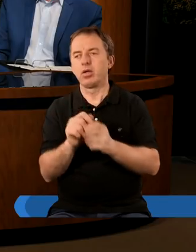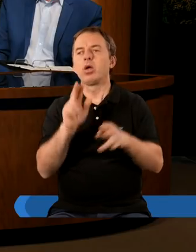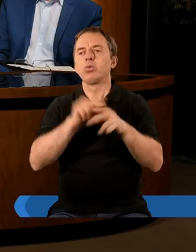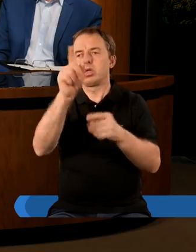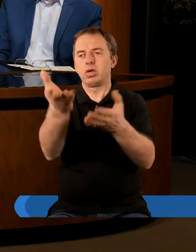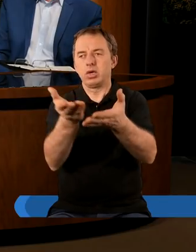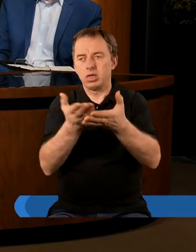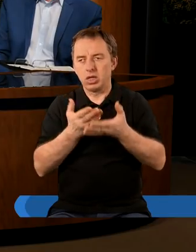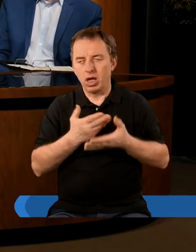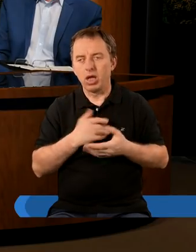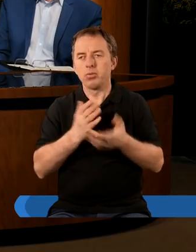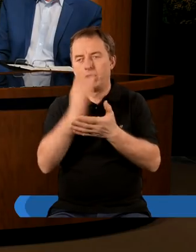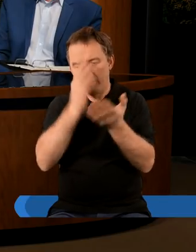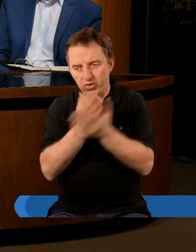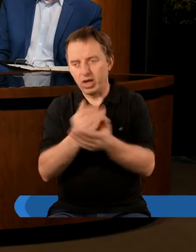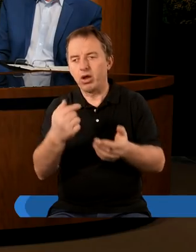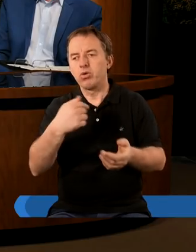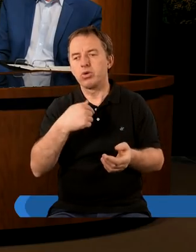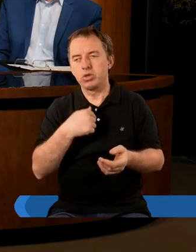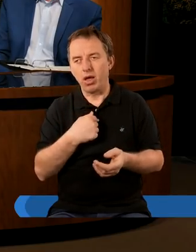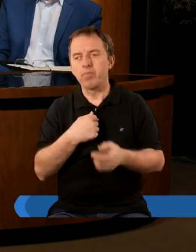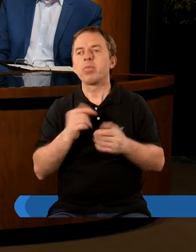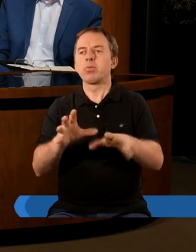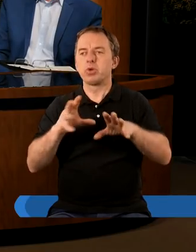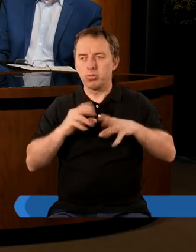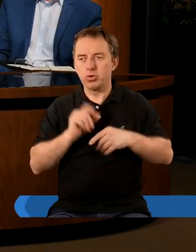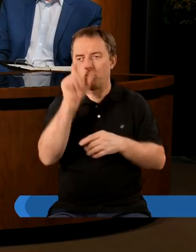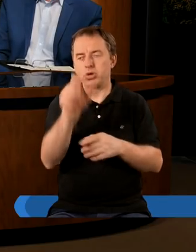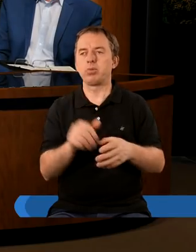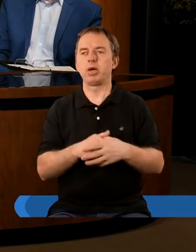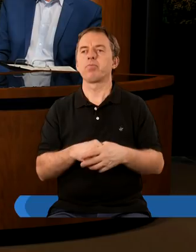które mi dajesz i przez wiarę je przyjmuje